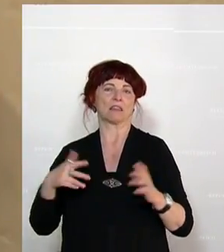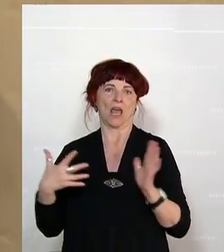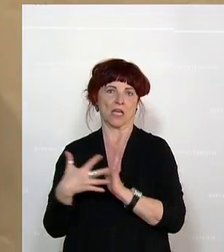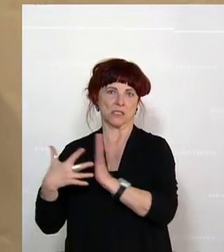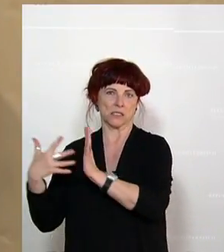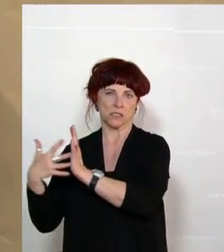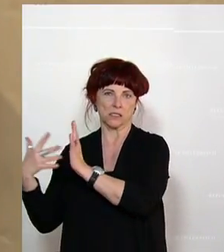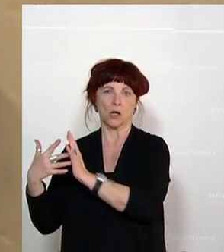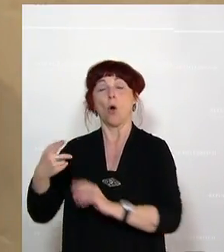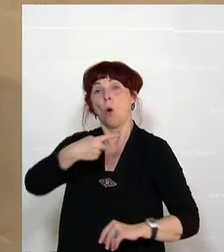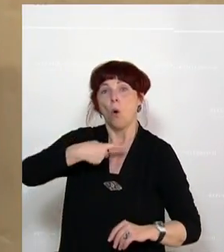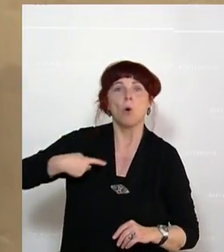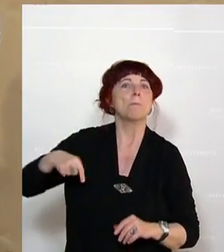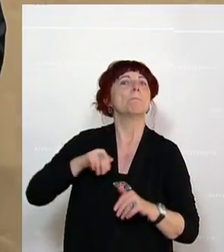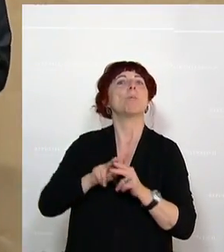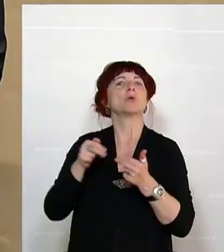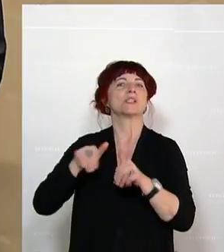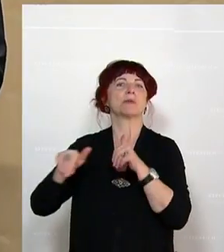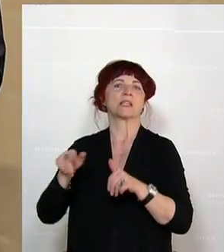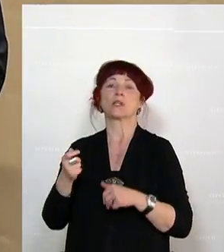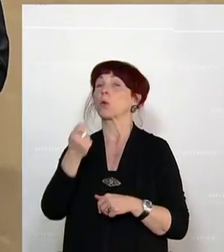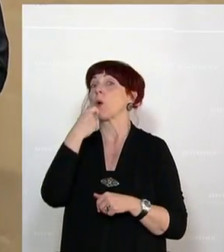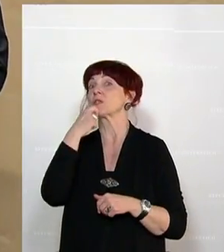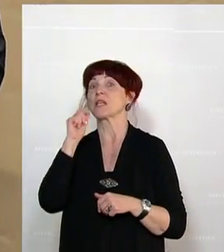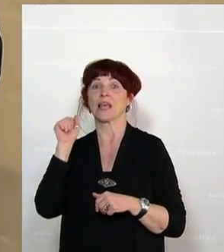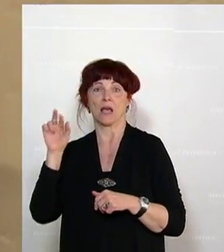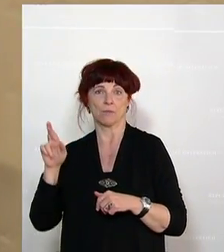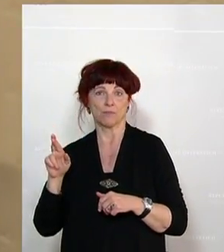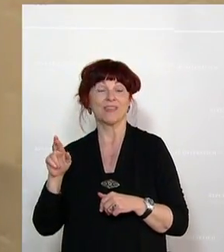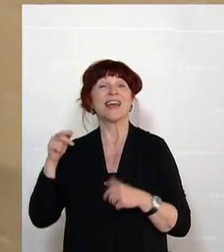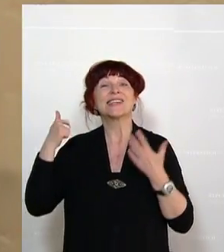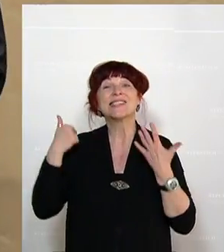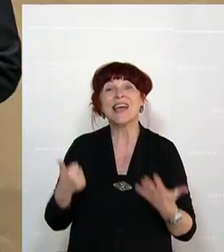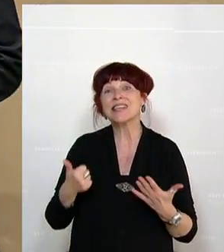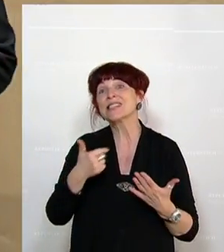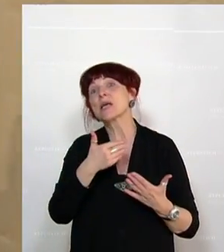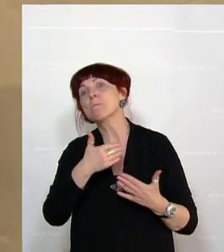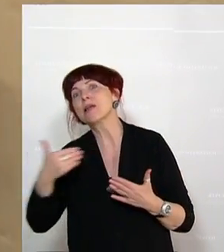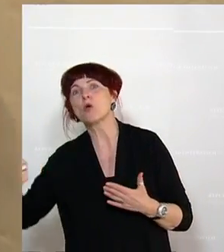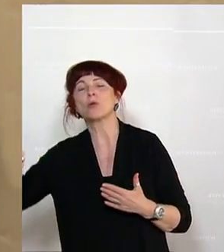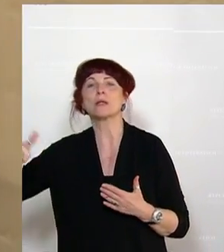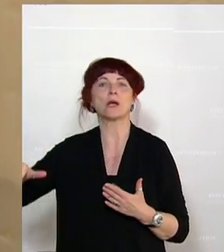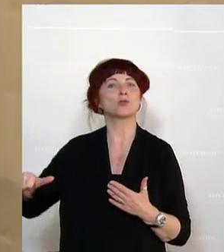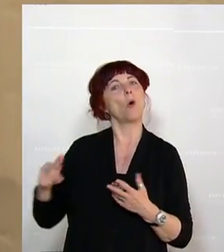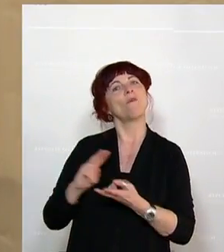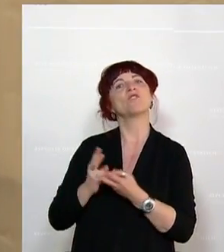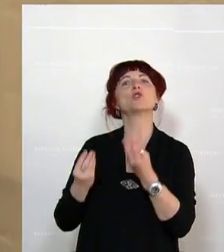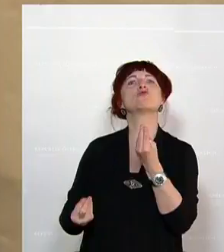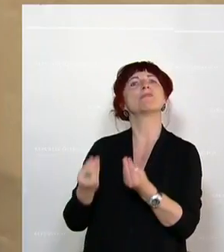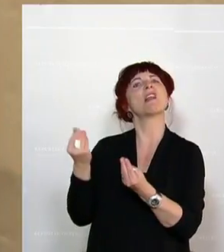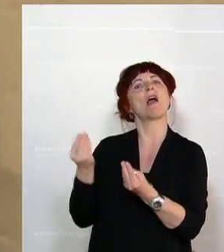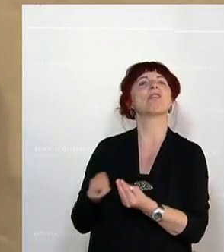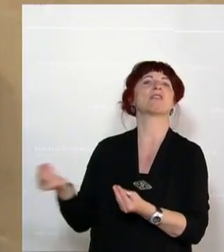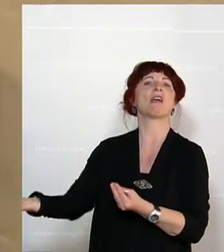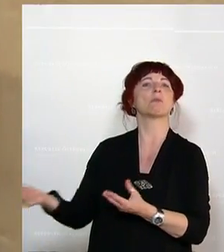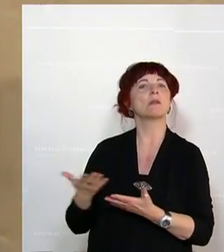absolut untragbar. Denn es sind 60 Millionen zusätzliche Euro, die hier als Spielgeld an die Bundesministerin zur Verfügung gestellt werden,